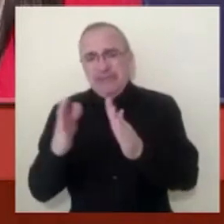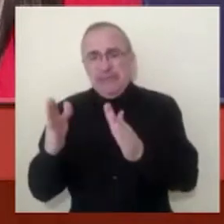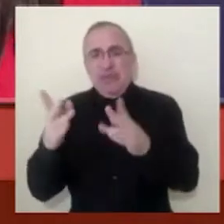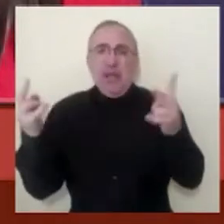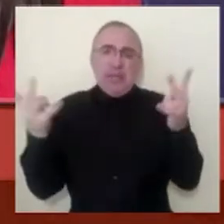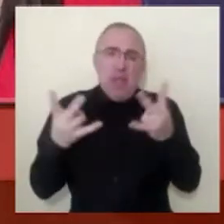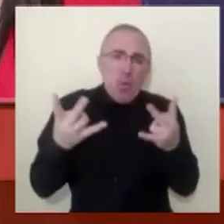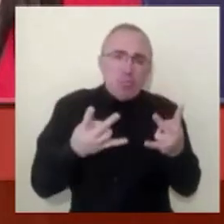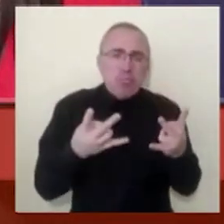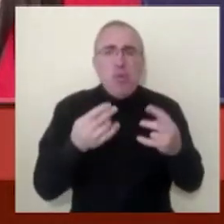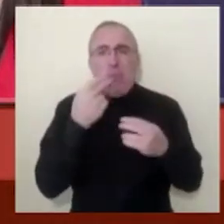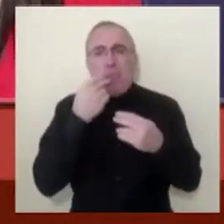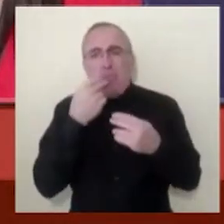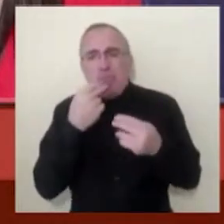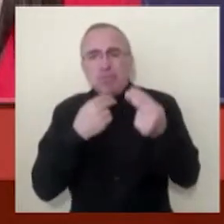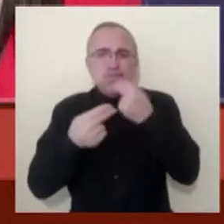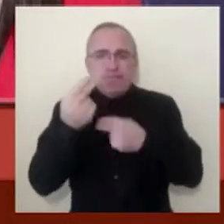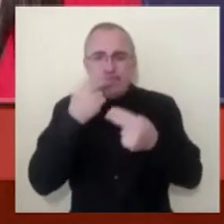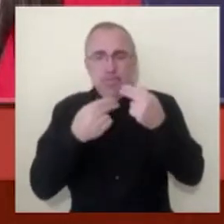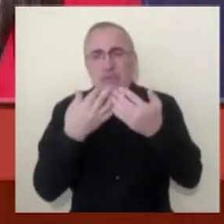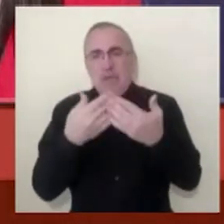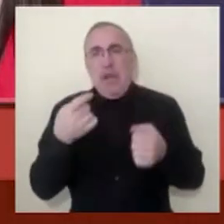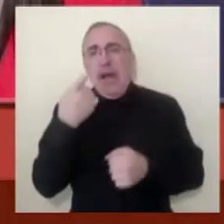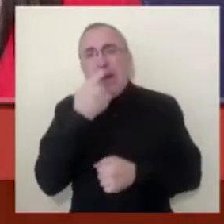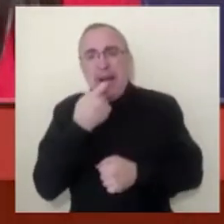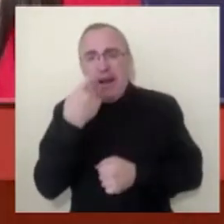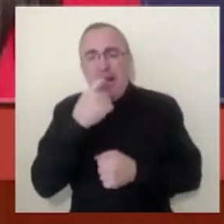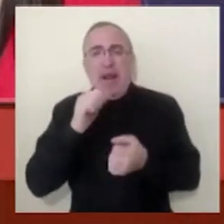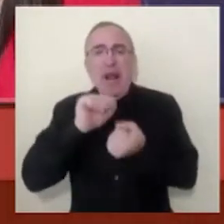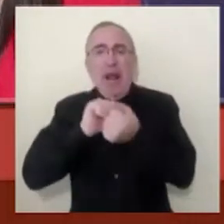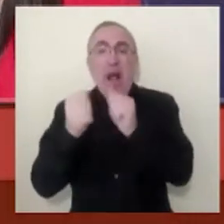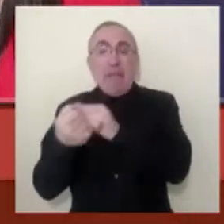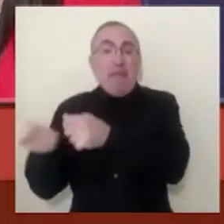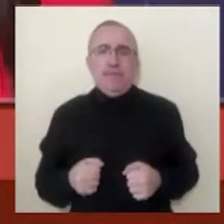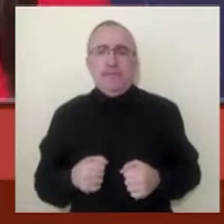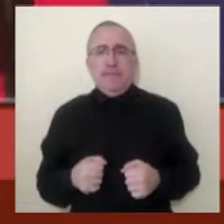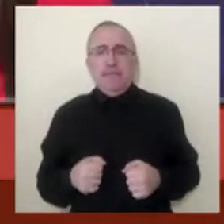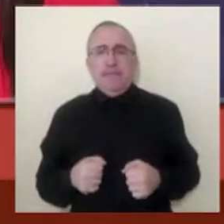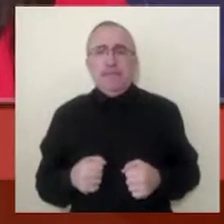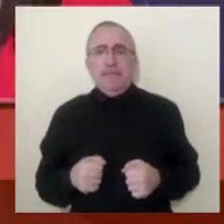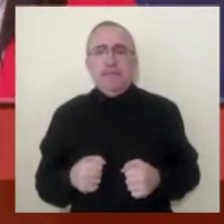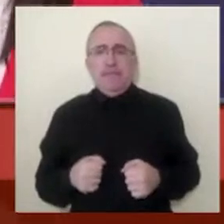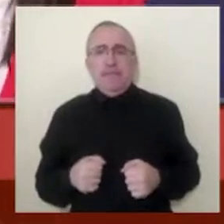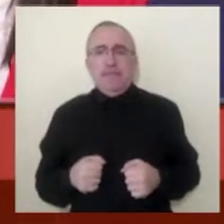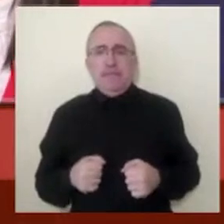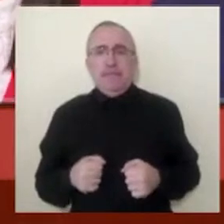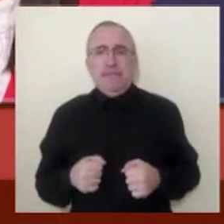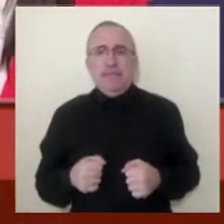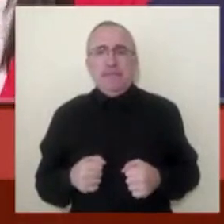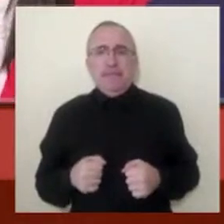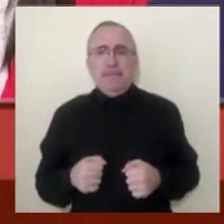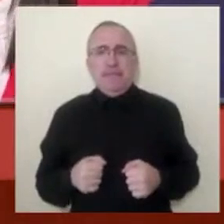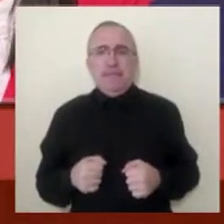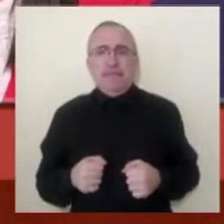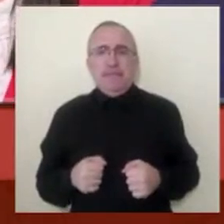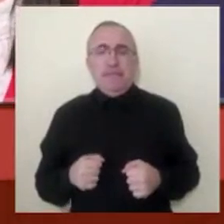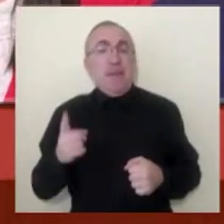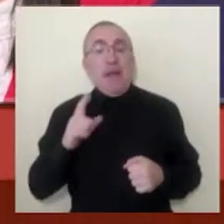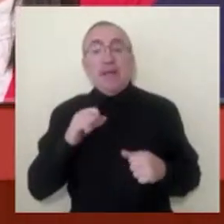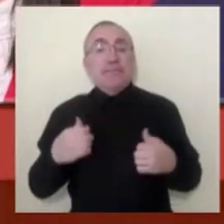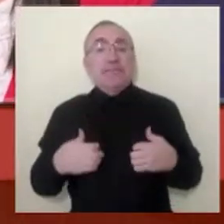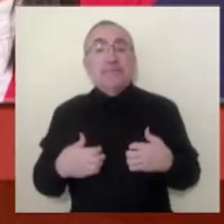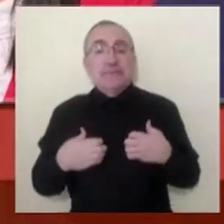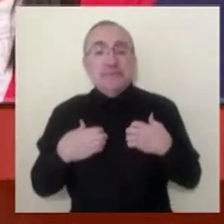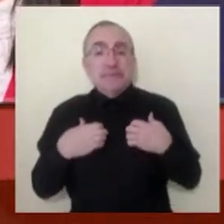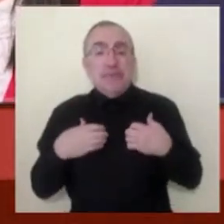продукти харчування. Принаймні, рідіску з Кам'янки я вже на ринку в Запоріжжі бачив. Але страшне саме після, коли, якщо